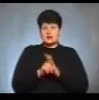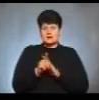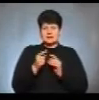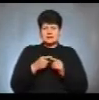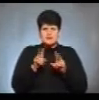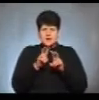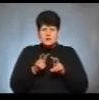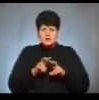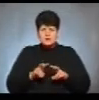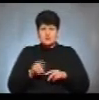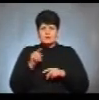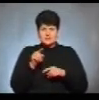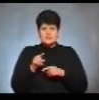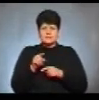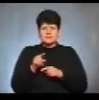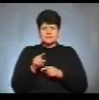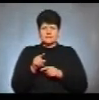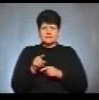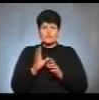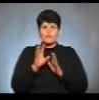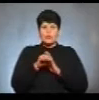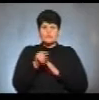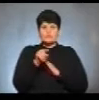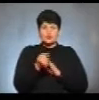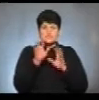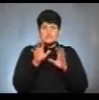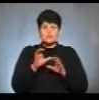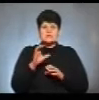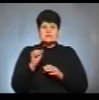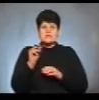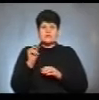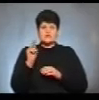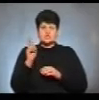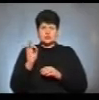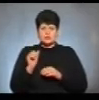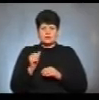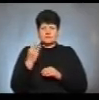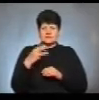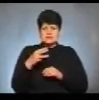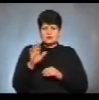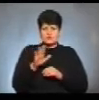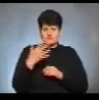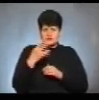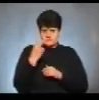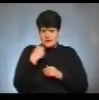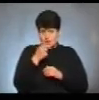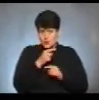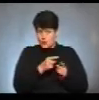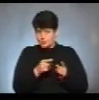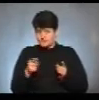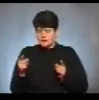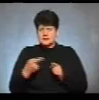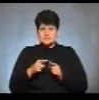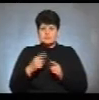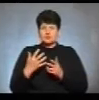все розслідування, і вони входять в той закон Савченко. Від 30 березня вже два роки, вже більше ніж два роки,